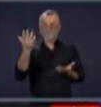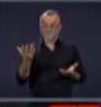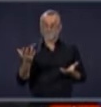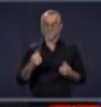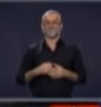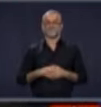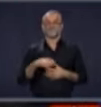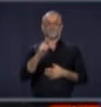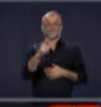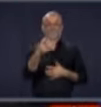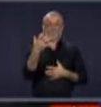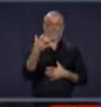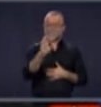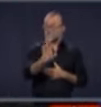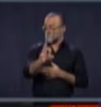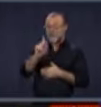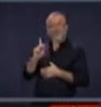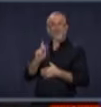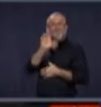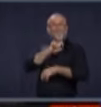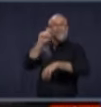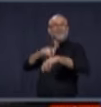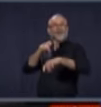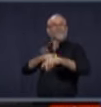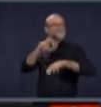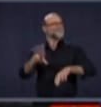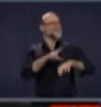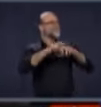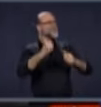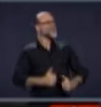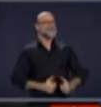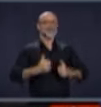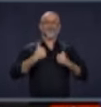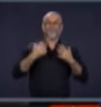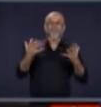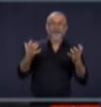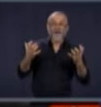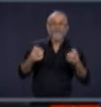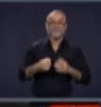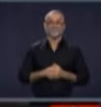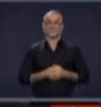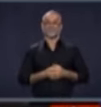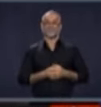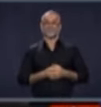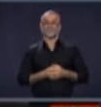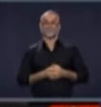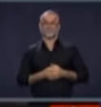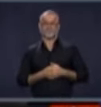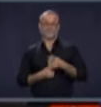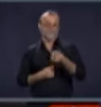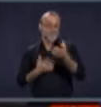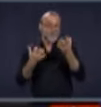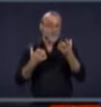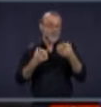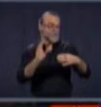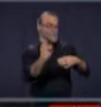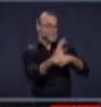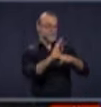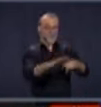réussir, si nous voulons pouvoir revenir à une vie plus normale, si nous voulons pouvoir